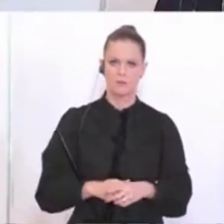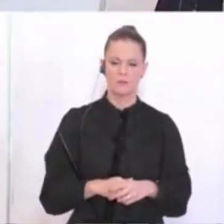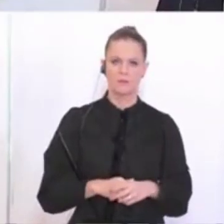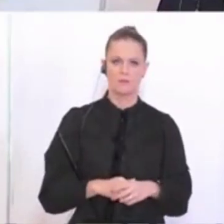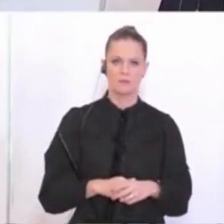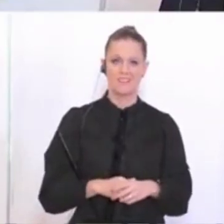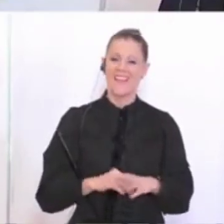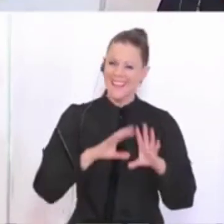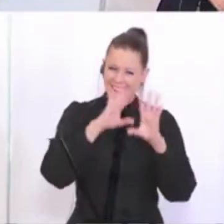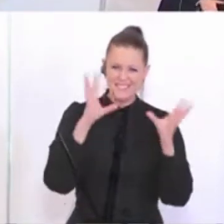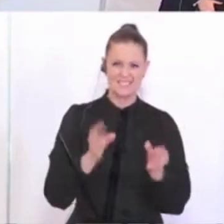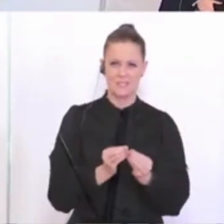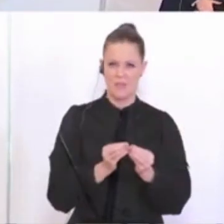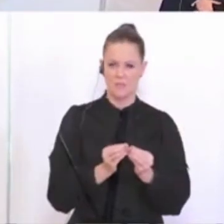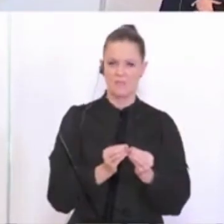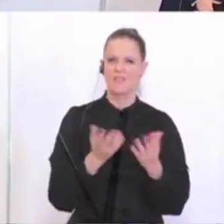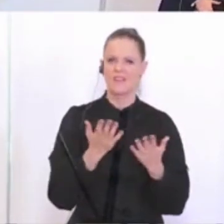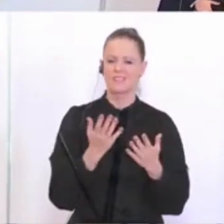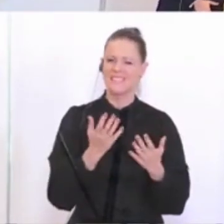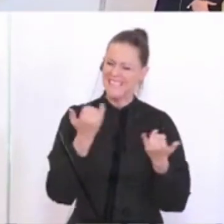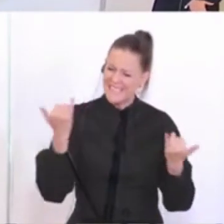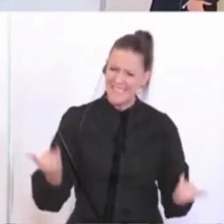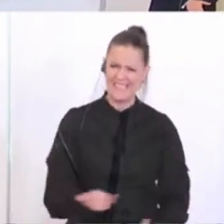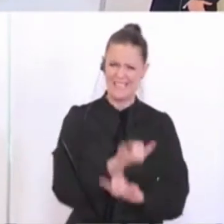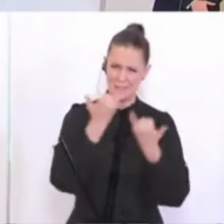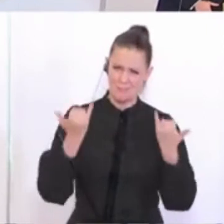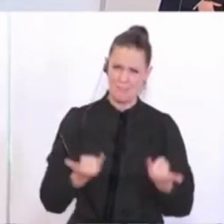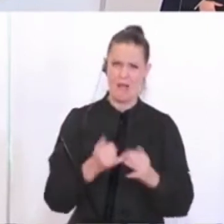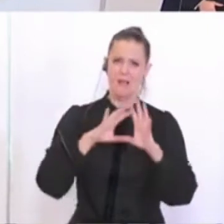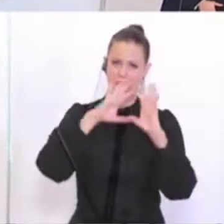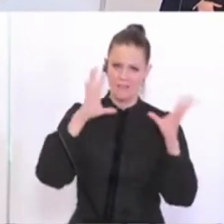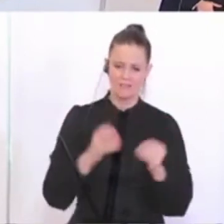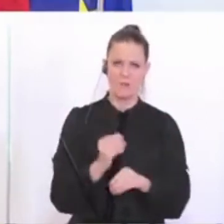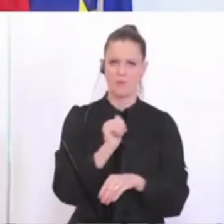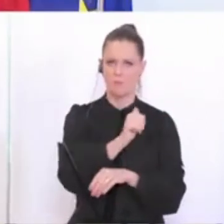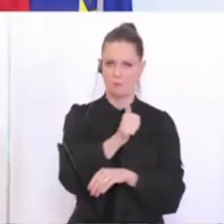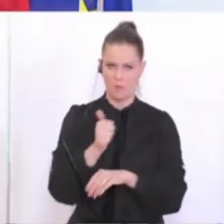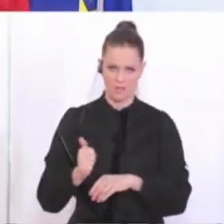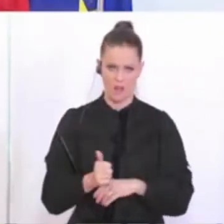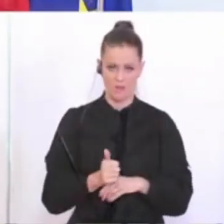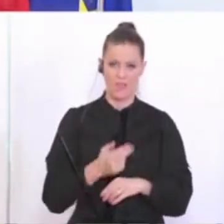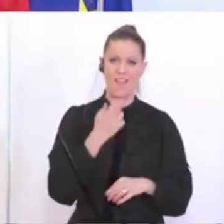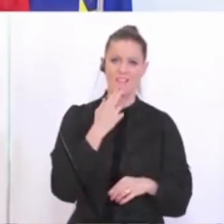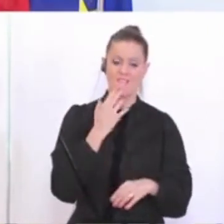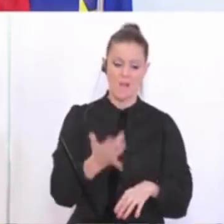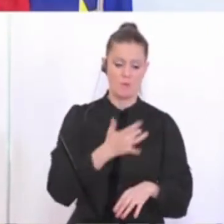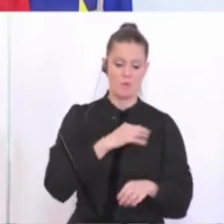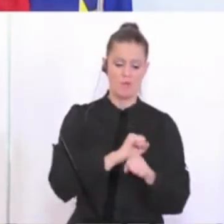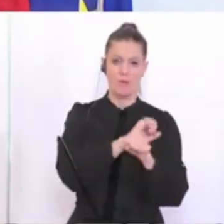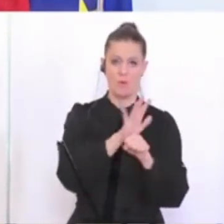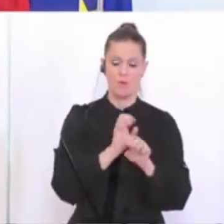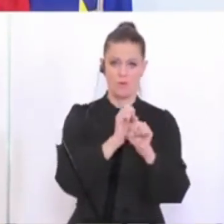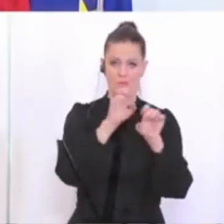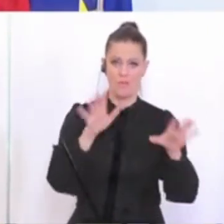Summe immer in einer Gesamtbeurteilung. Also es werden alle Länder genau beobachtet, die derzeit vom Coronavirus betroffen sind. Eben